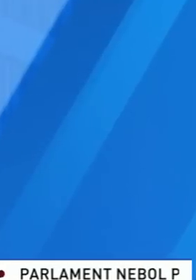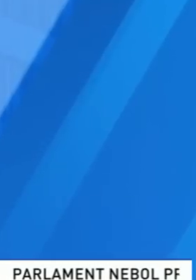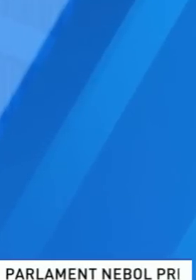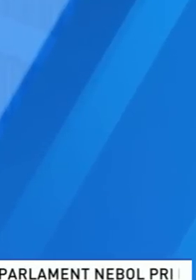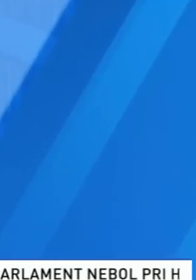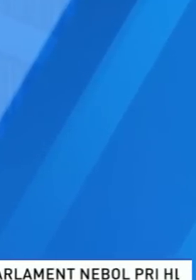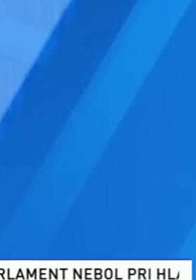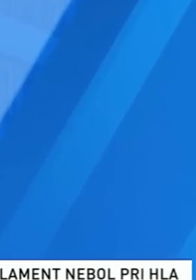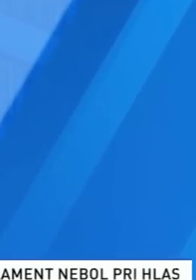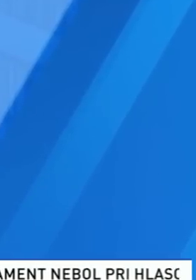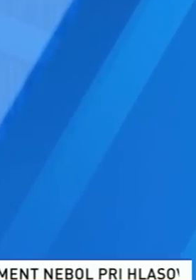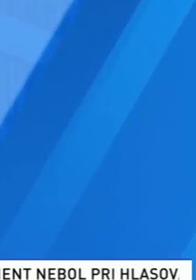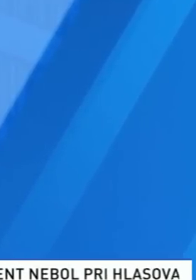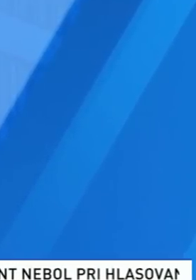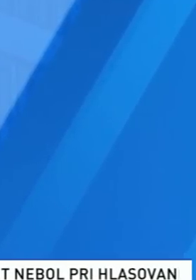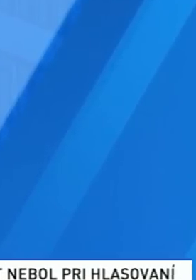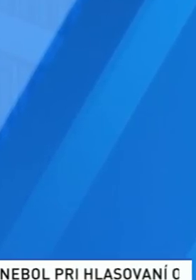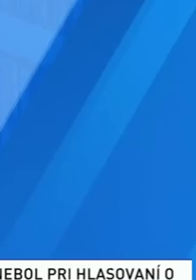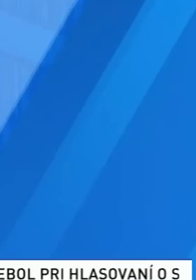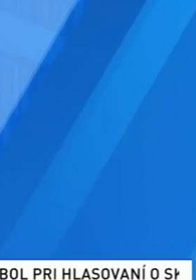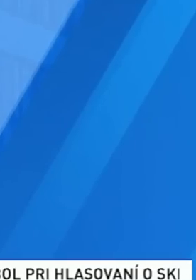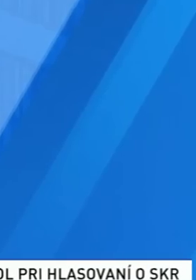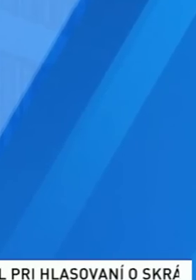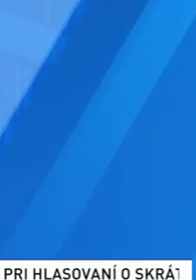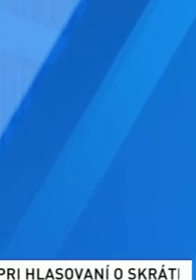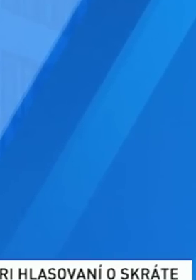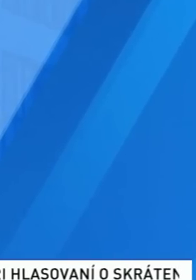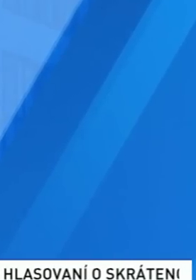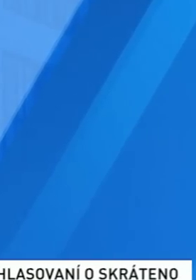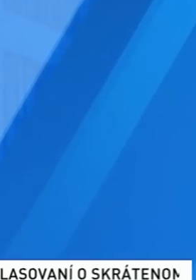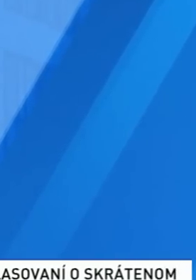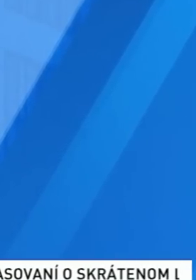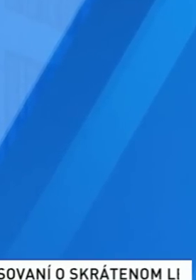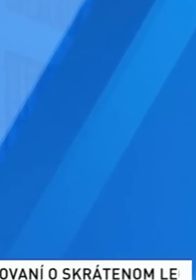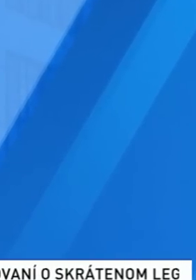Voliby do Národnej rady sa budú konať 29. februára.